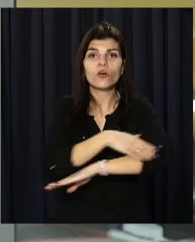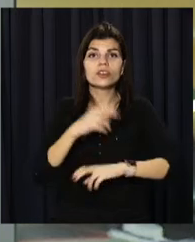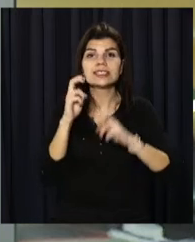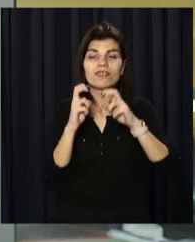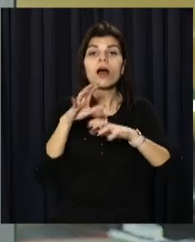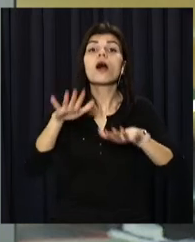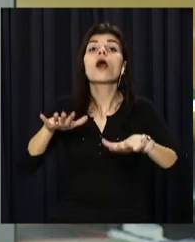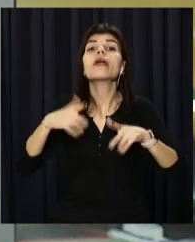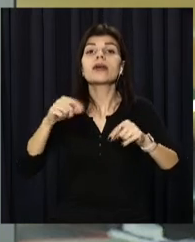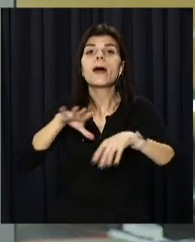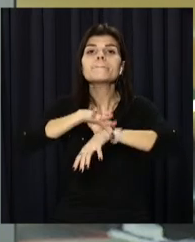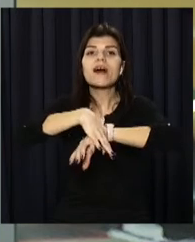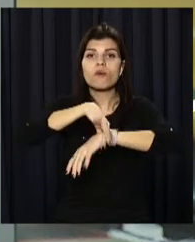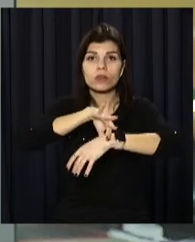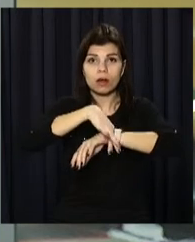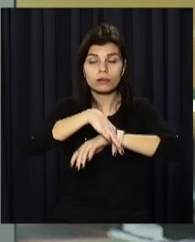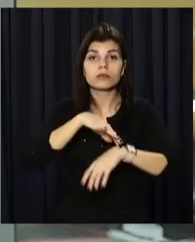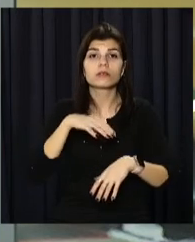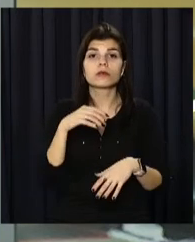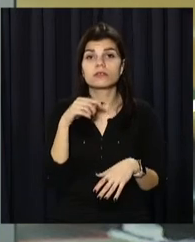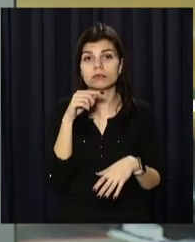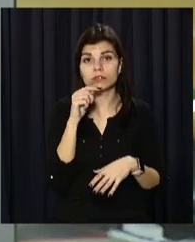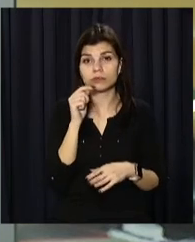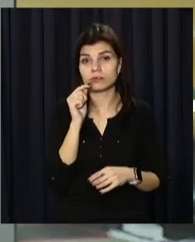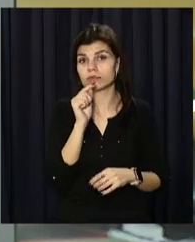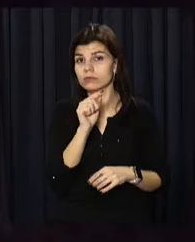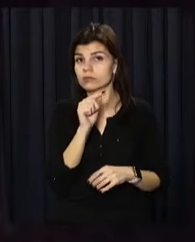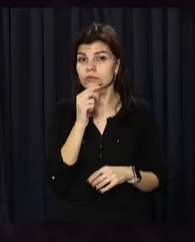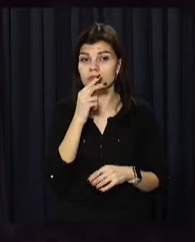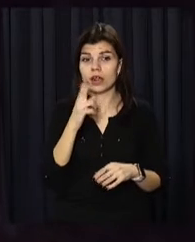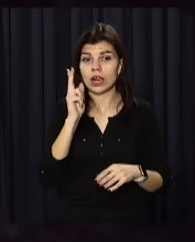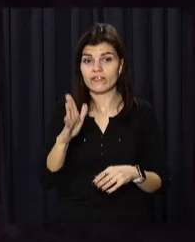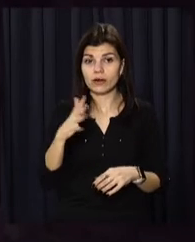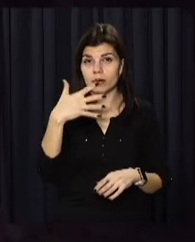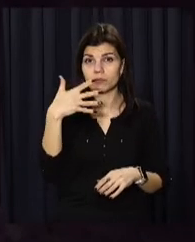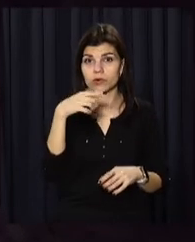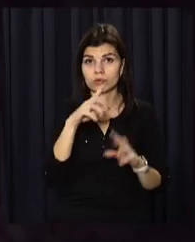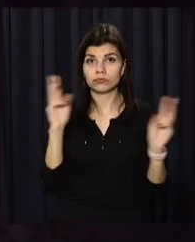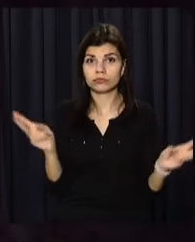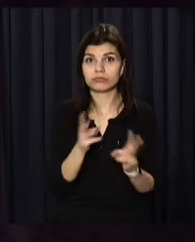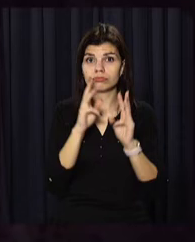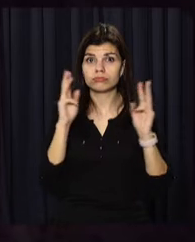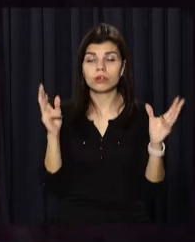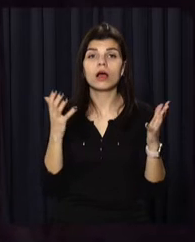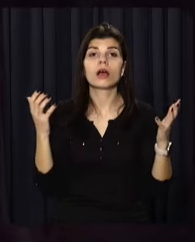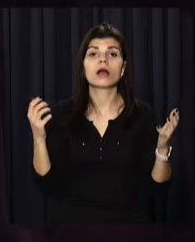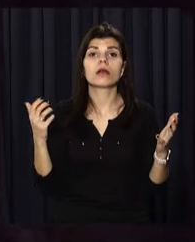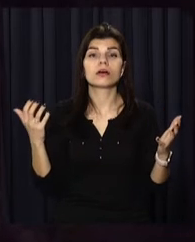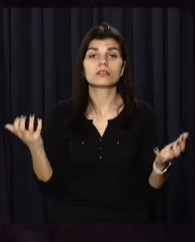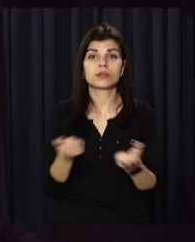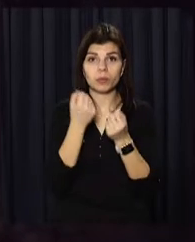у Павлограді пожежа. На місці, СНСники встановили, що палає квартира на п'ятому поверсі, рятувальники разом із